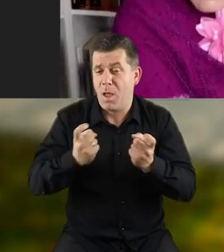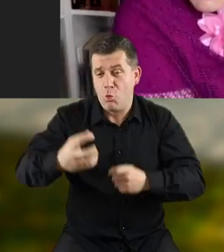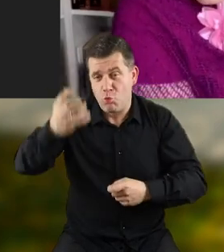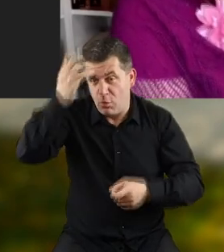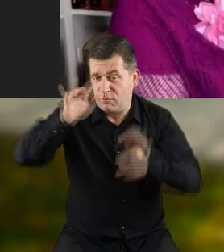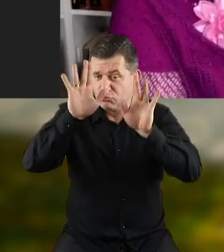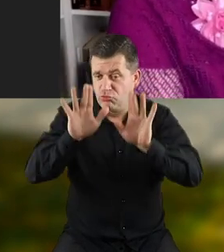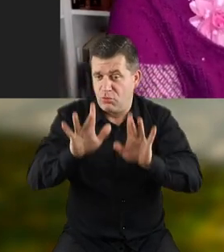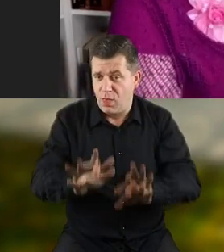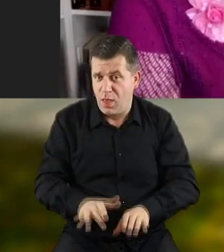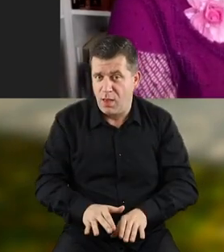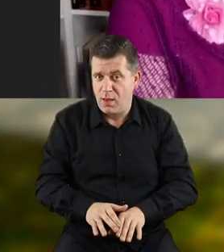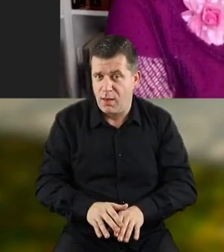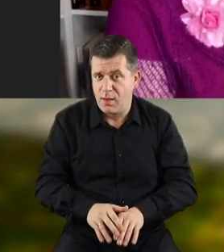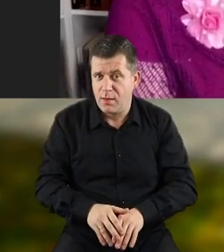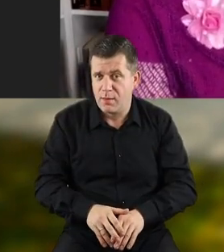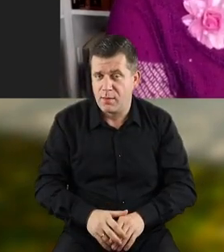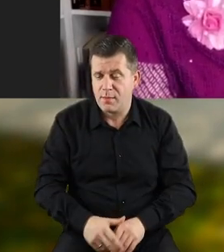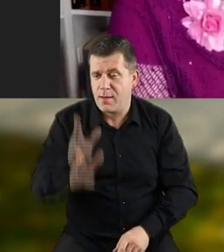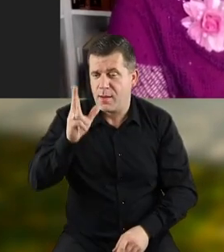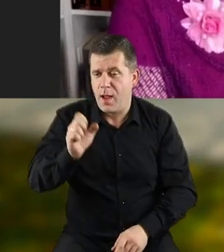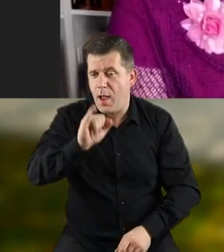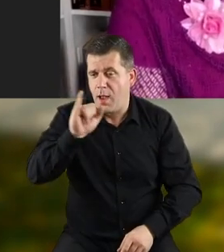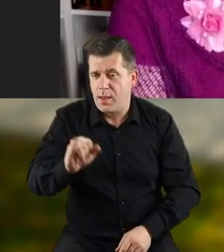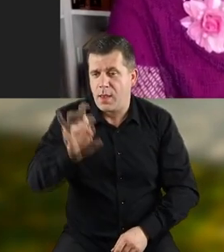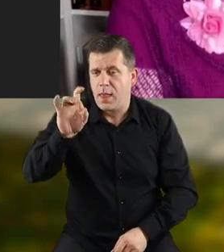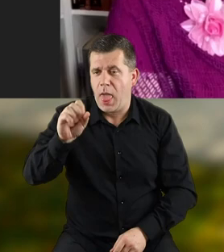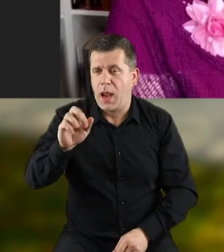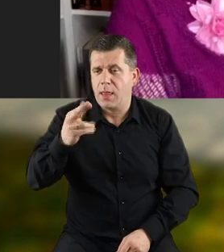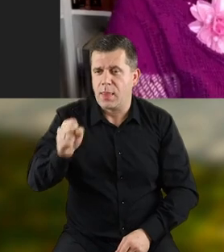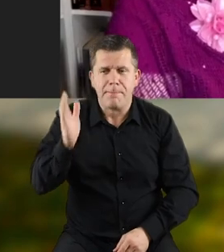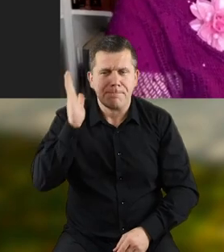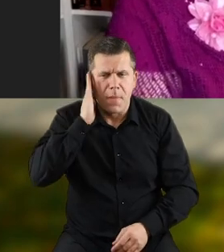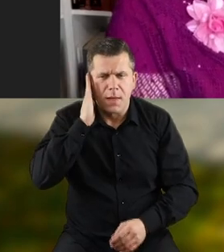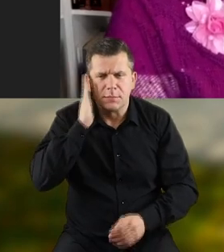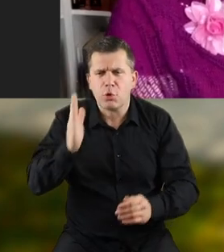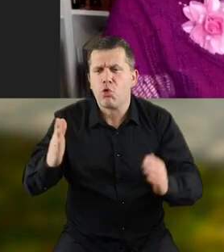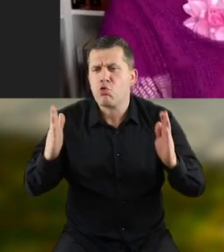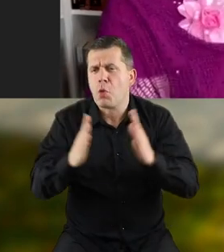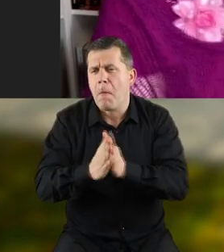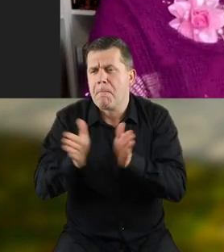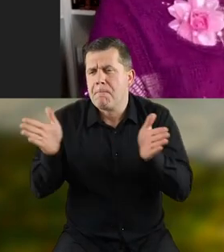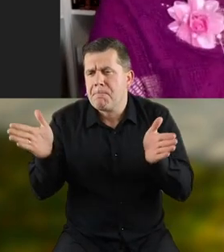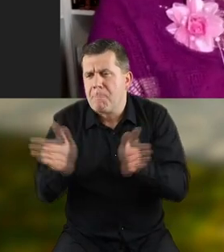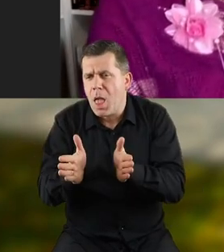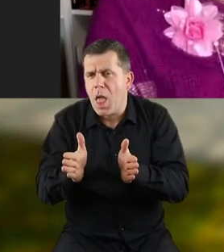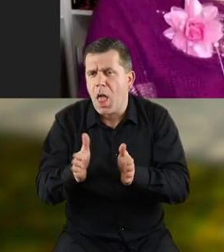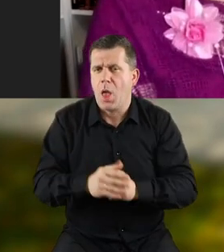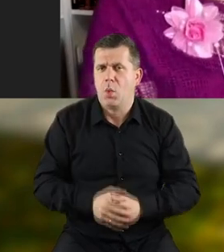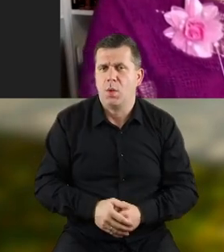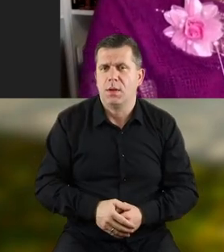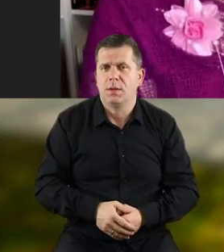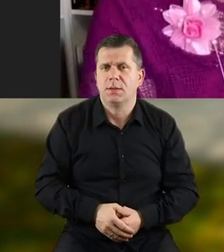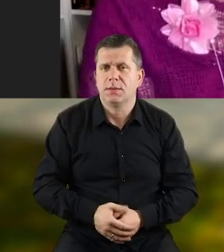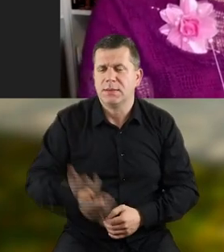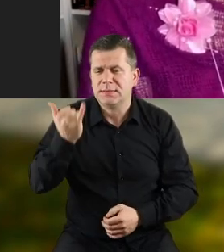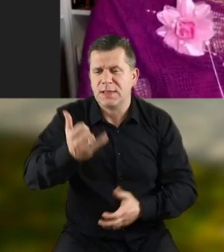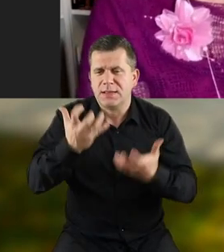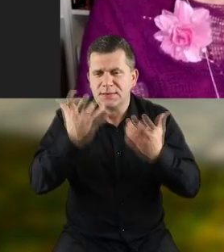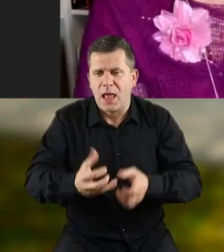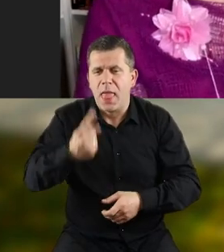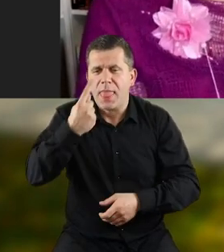Królowa Śniegu jest Kai i Gerda. Mieszkają w bardzo małych domkach. Jakby dziecko